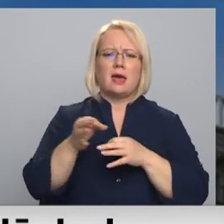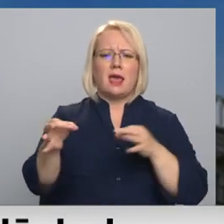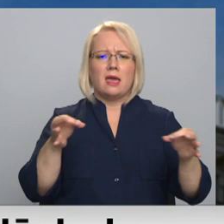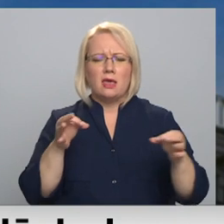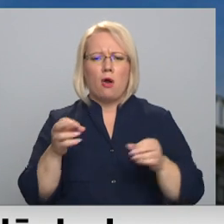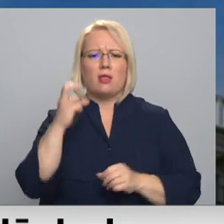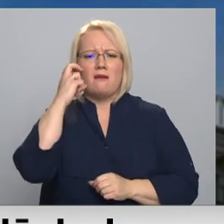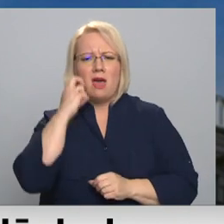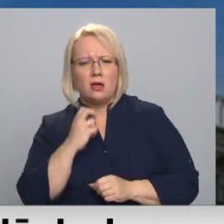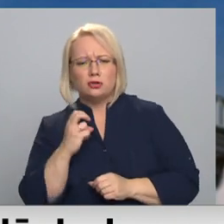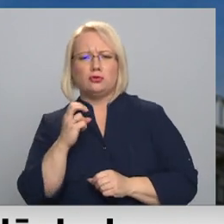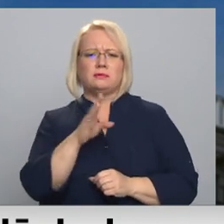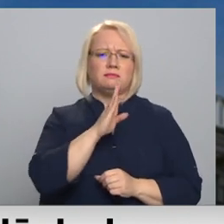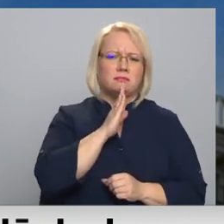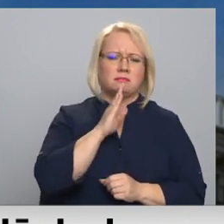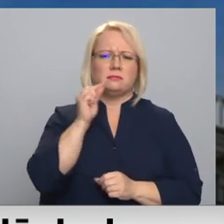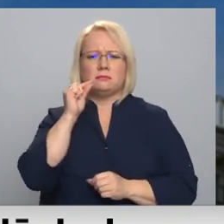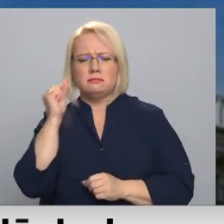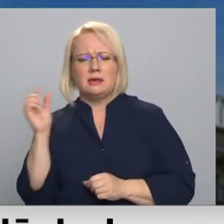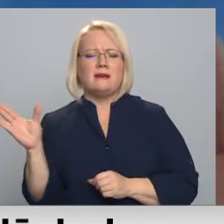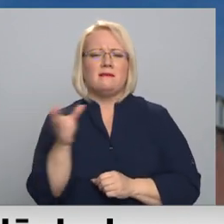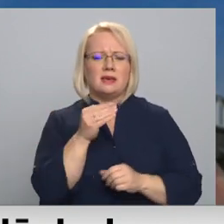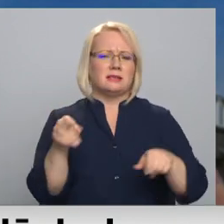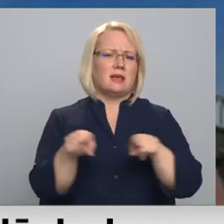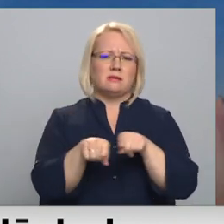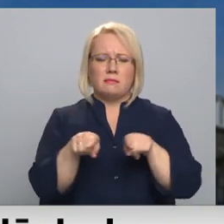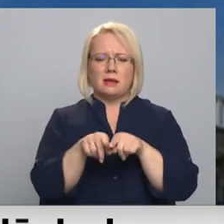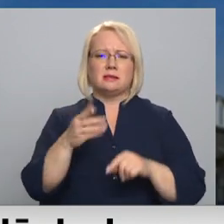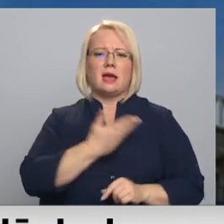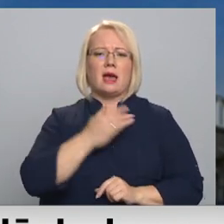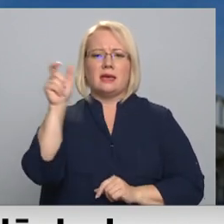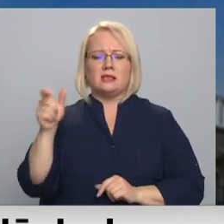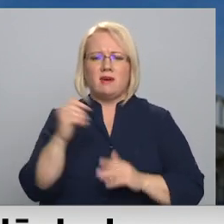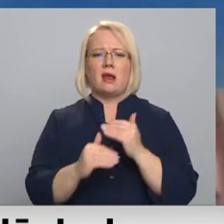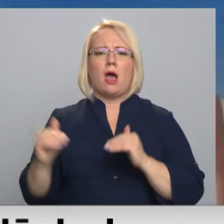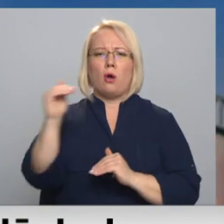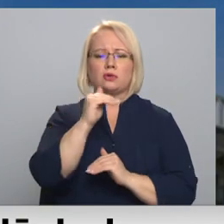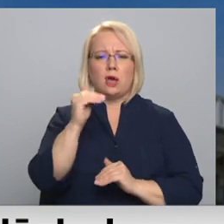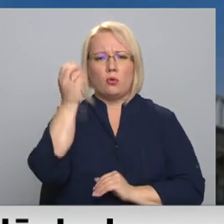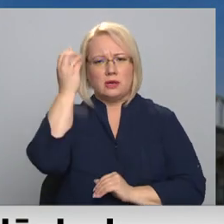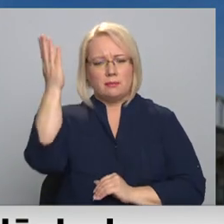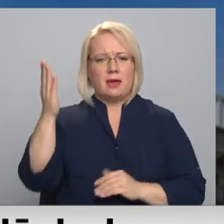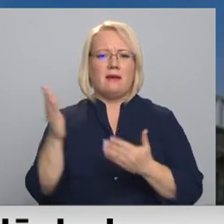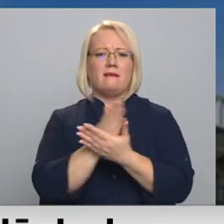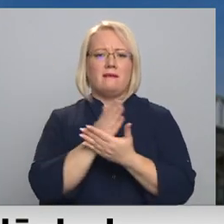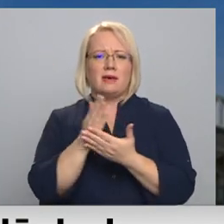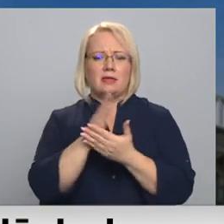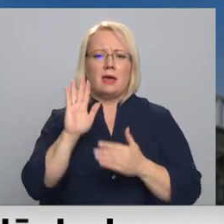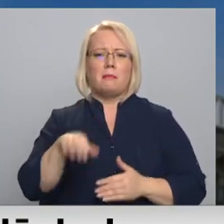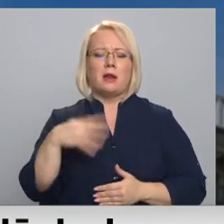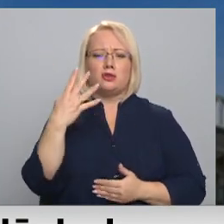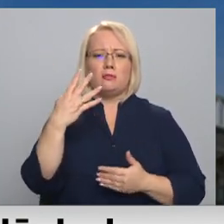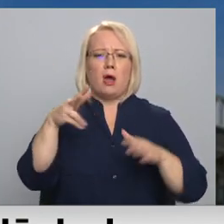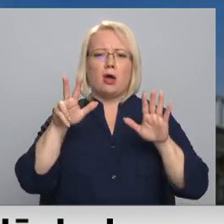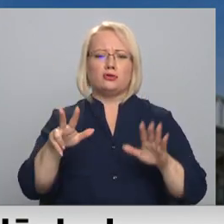viss cits ir tāds pats, ka iedzīvotājiem ar apstākļotību ir vidēji par 48%